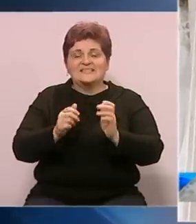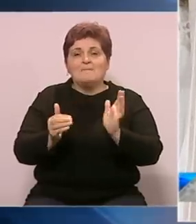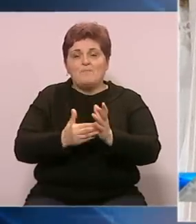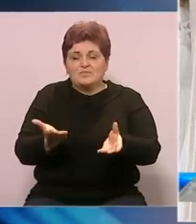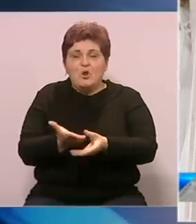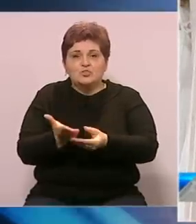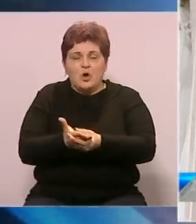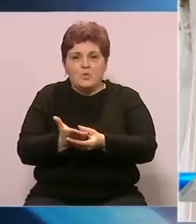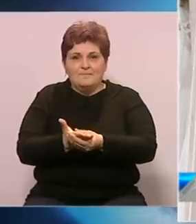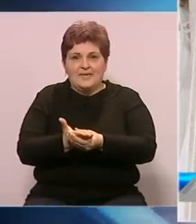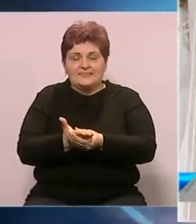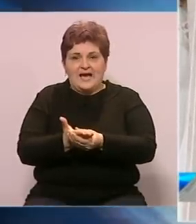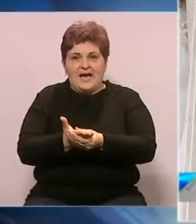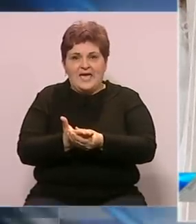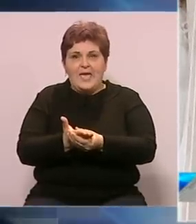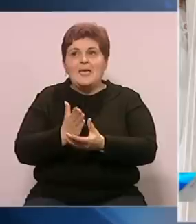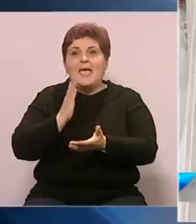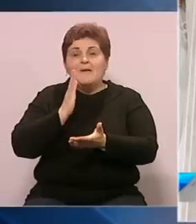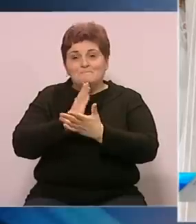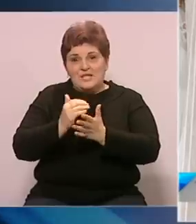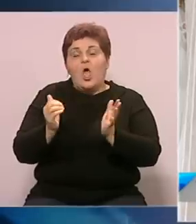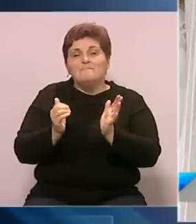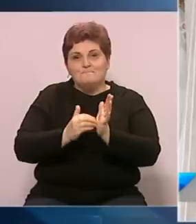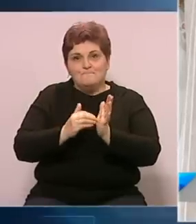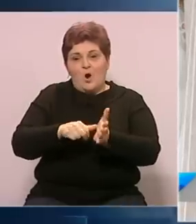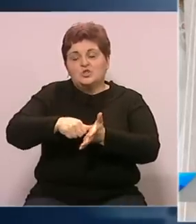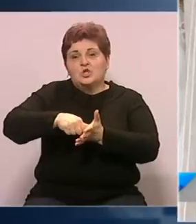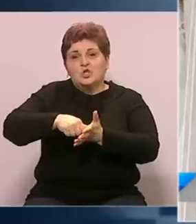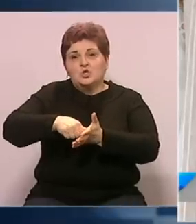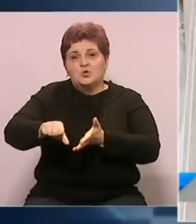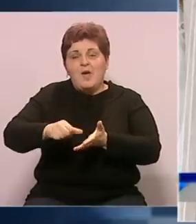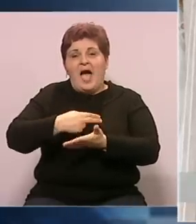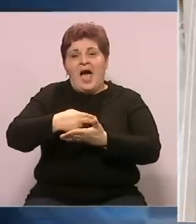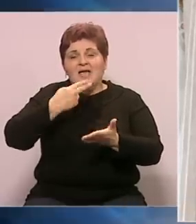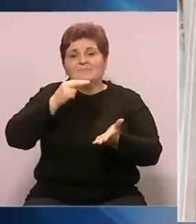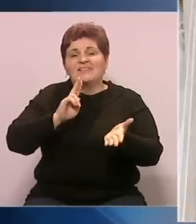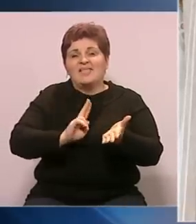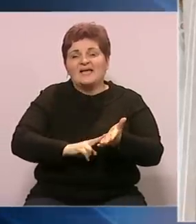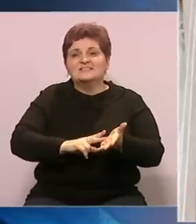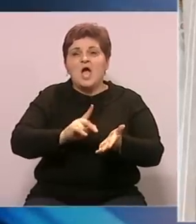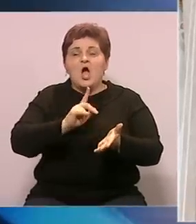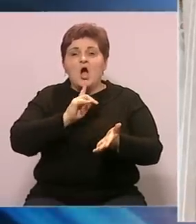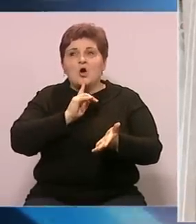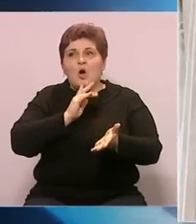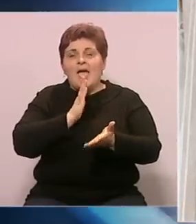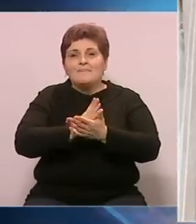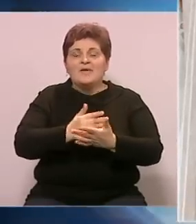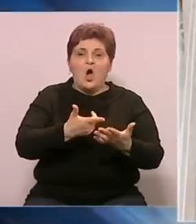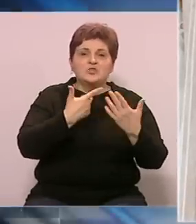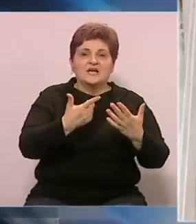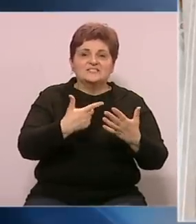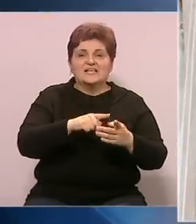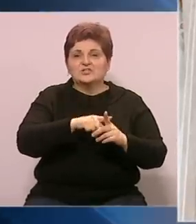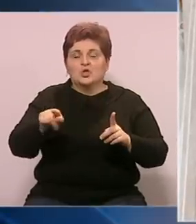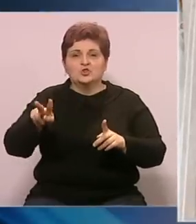dokumentaciju bilo je potrebno uplatiti administrativnu taksu koja se kretala od 70